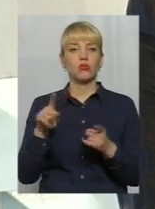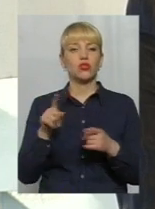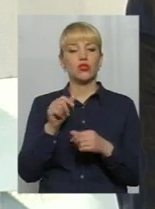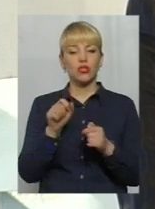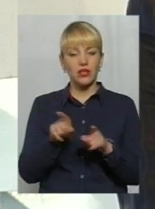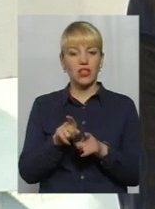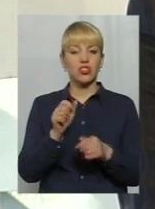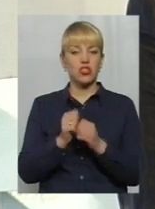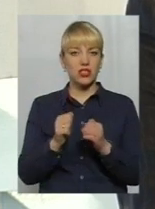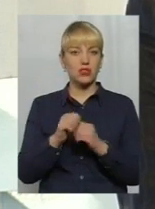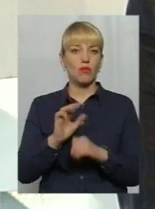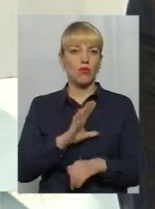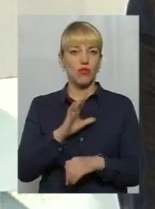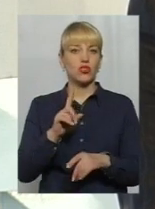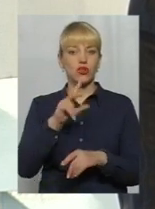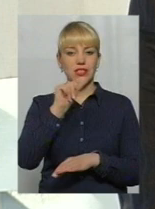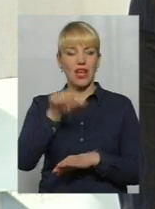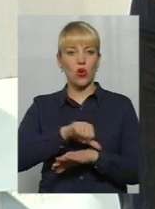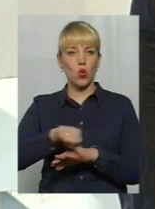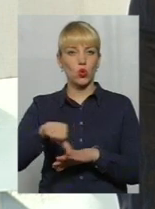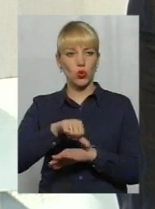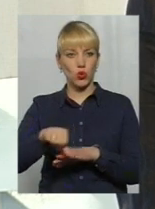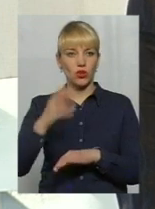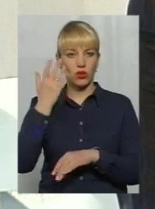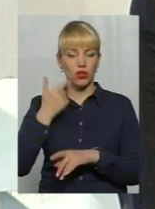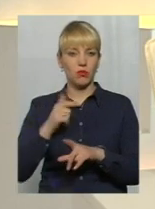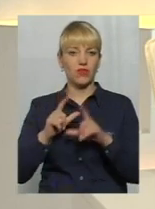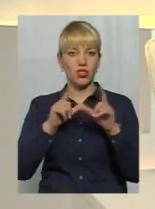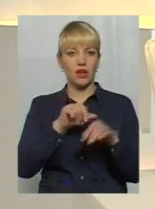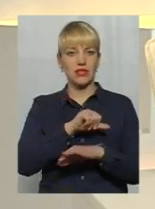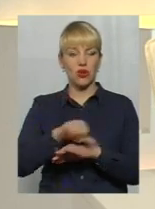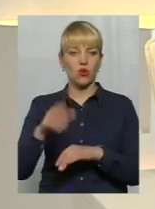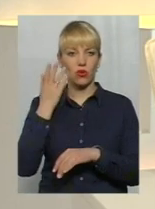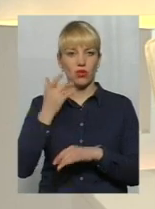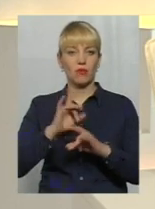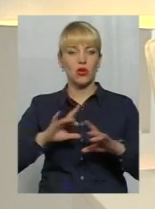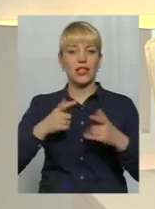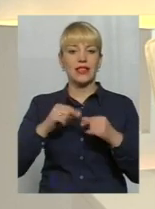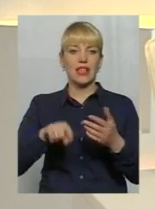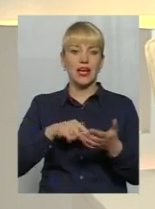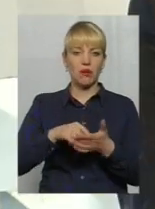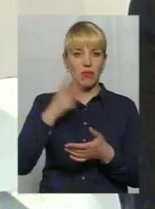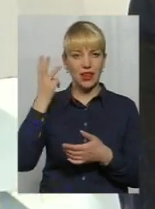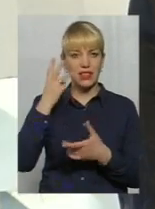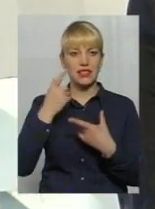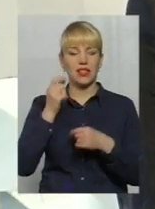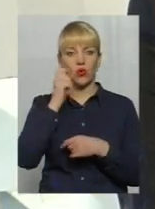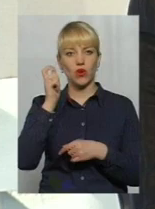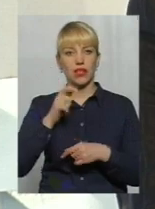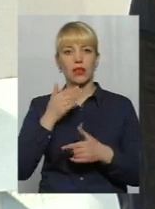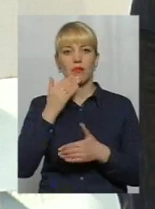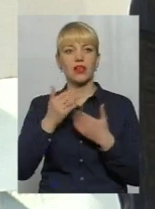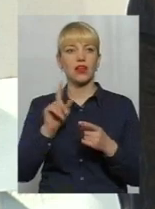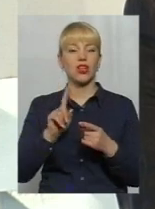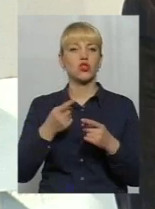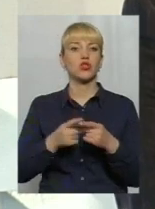часто відбувається, що навіть закордонні, коли ми виїжджаємо з закордон, коли ми розказуємо, де Хмельницький чи Україна, всі питаються,